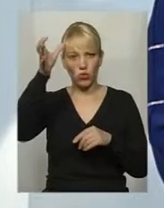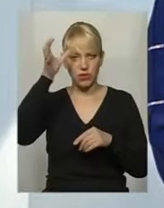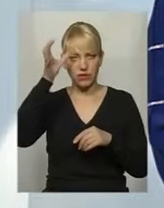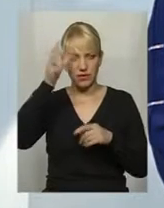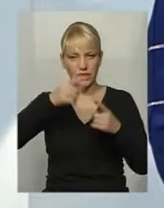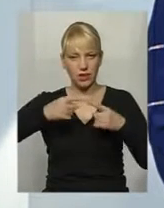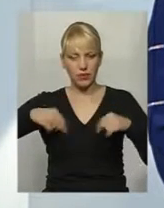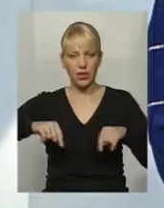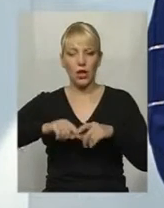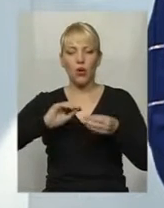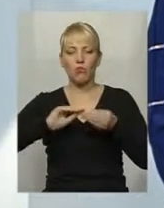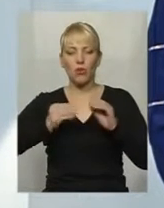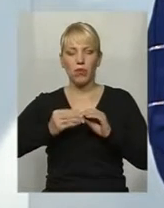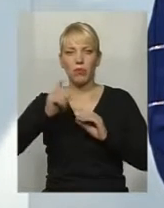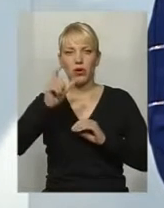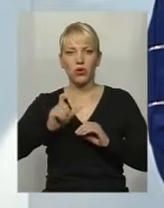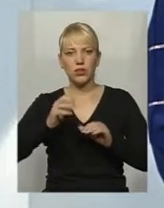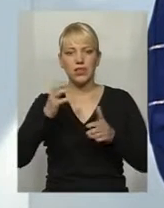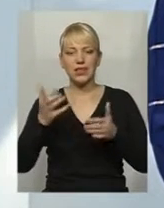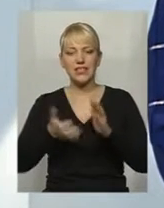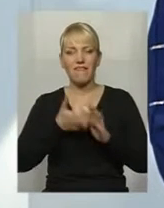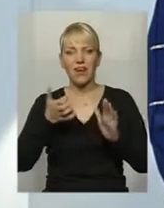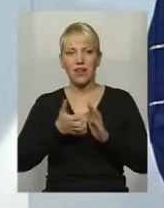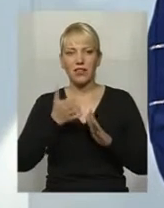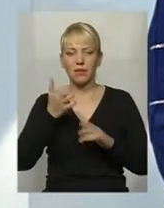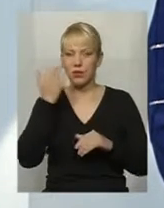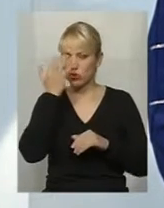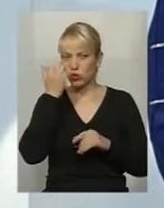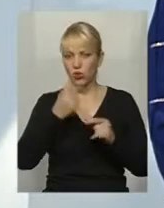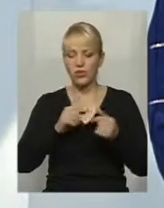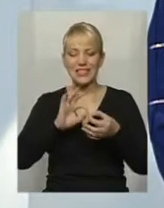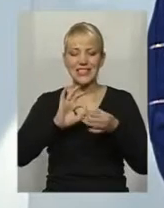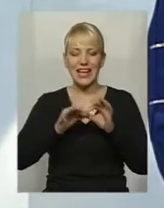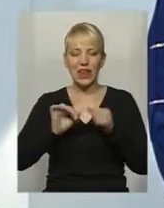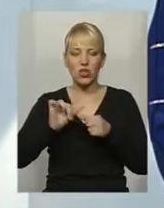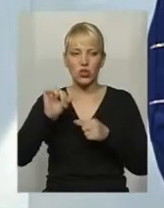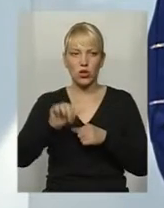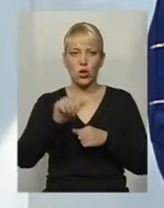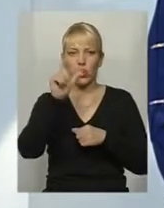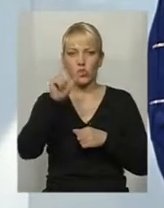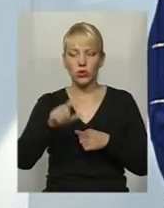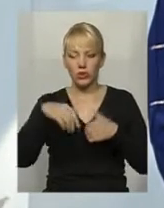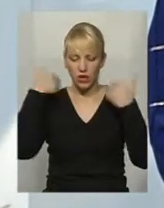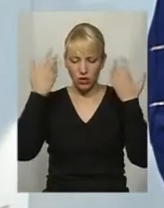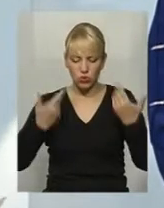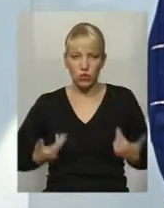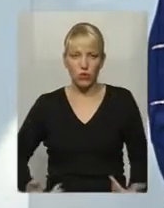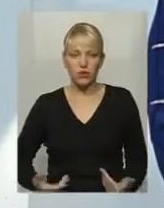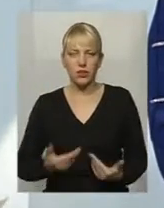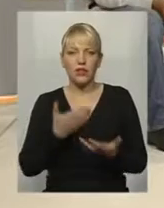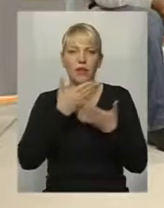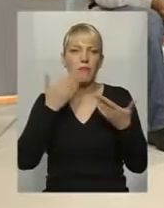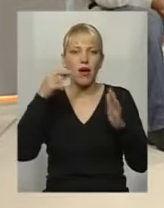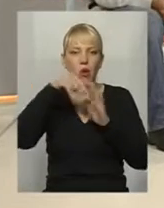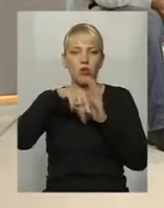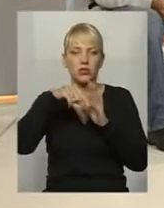Проблеми людини з вадами зору дуже складно виокремити, тому що зовні людина подекуди не має ніяких ознак інвалідності.